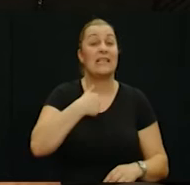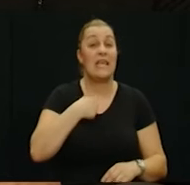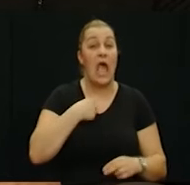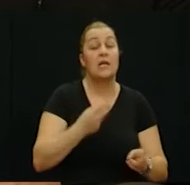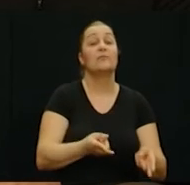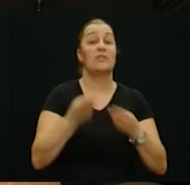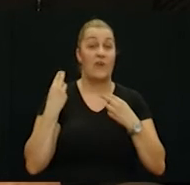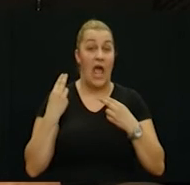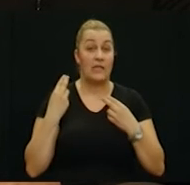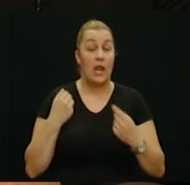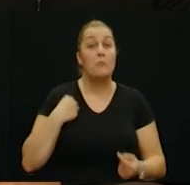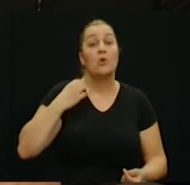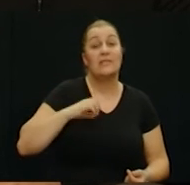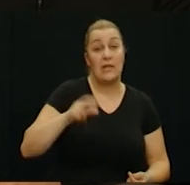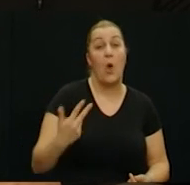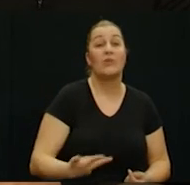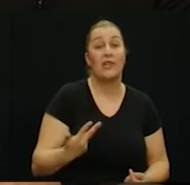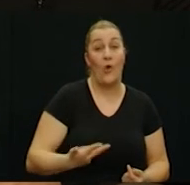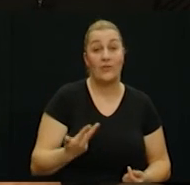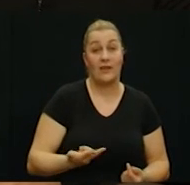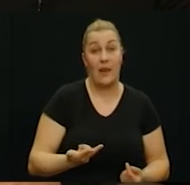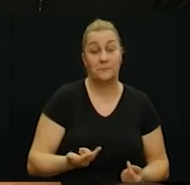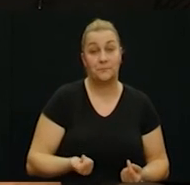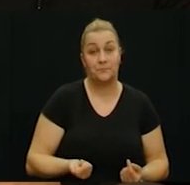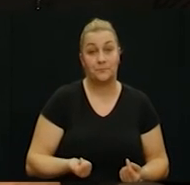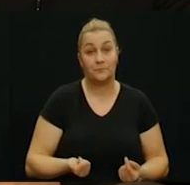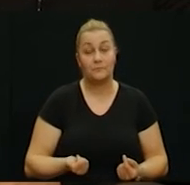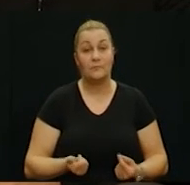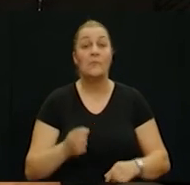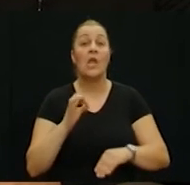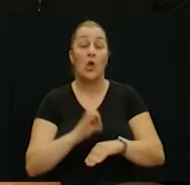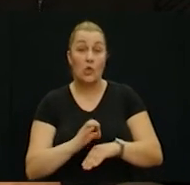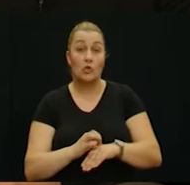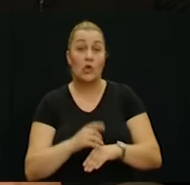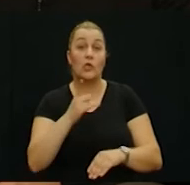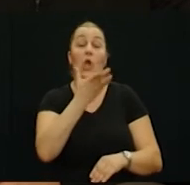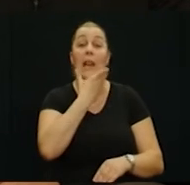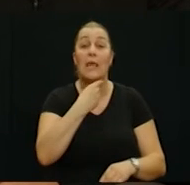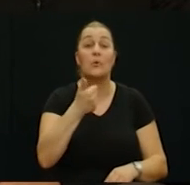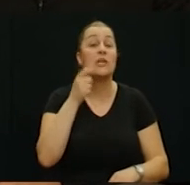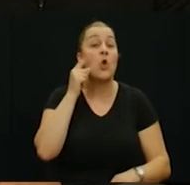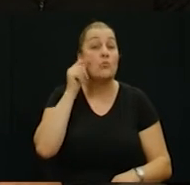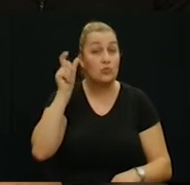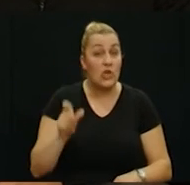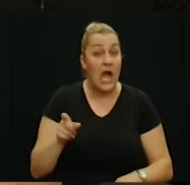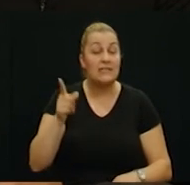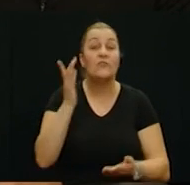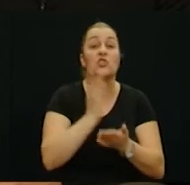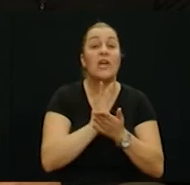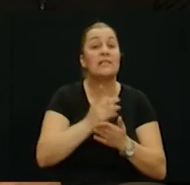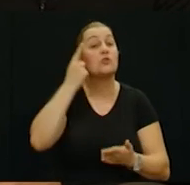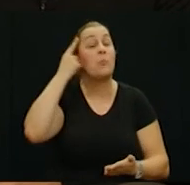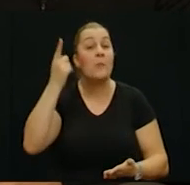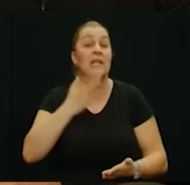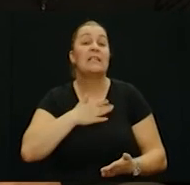i ja smo došli ovdje a sin je tada imao tri godine evo doktore što je lijepo za jednog muškarca često